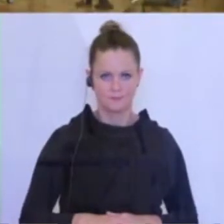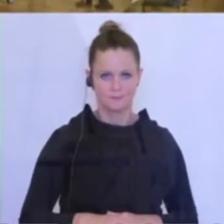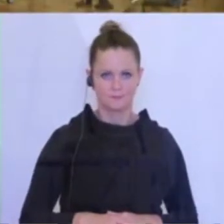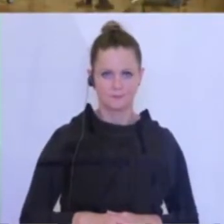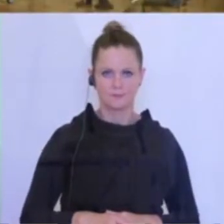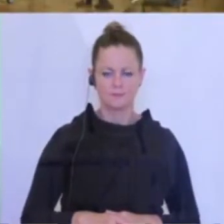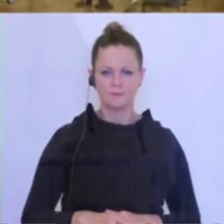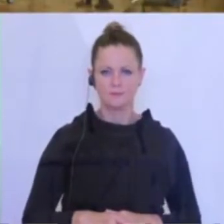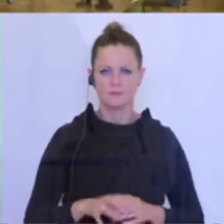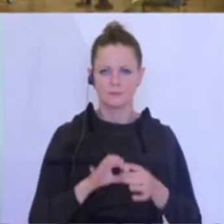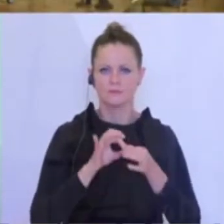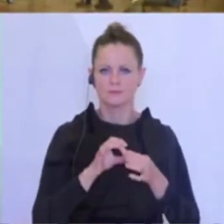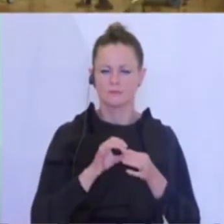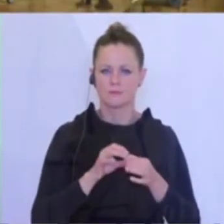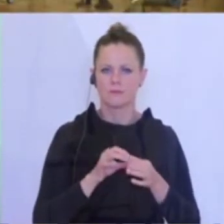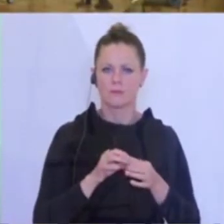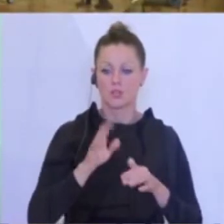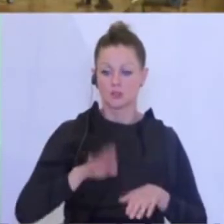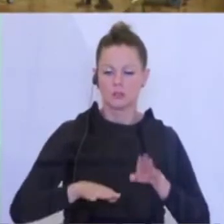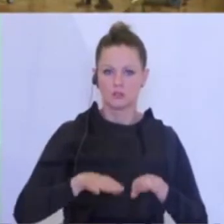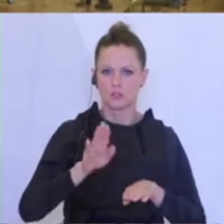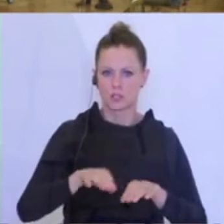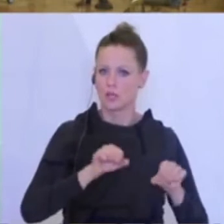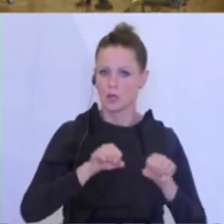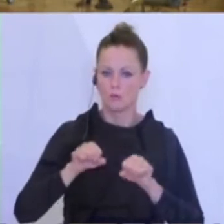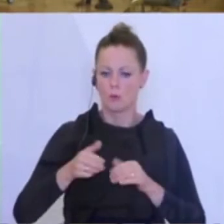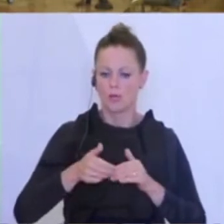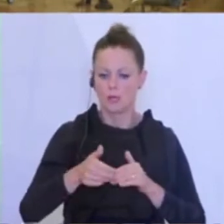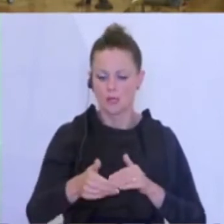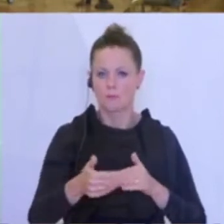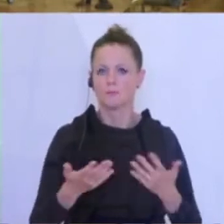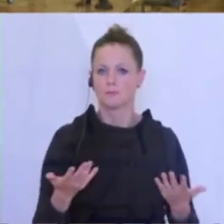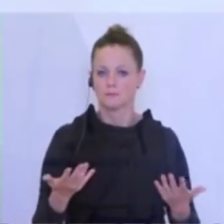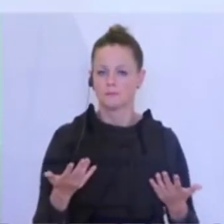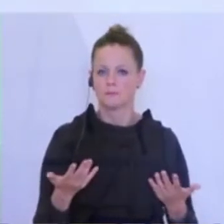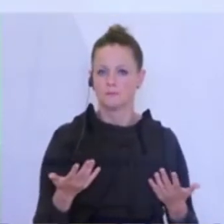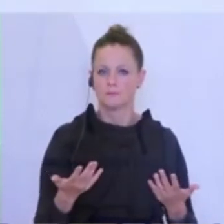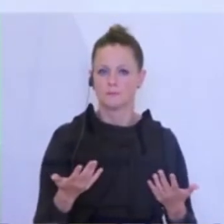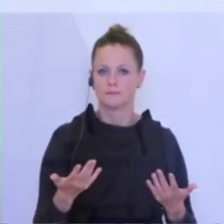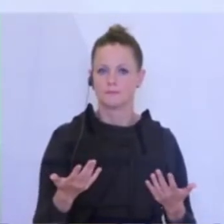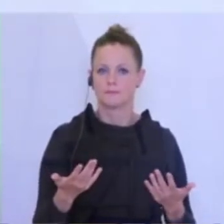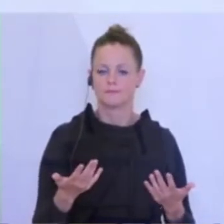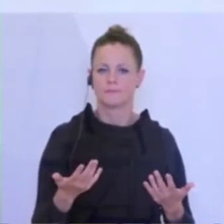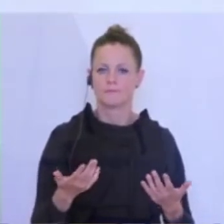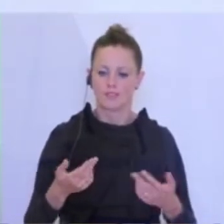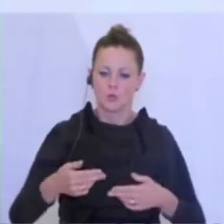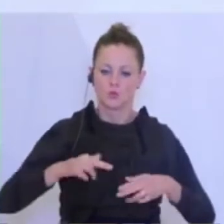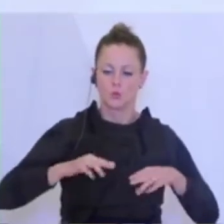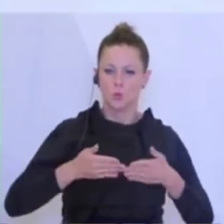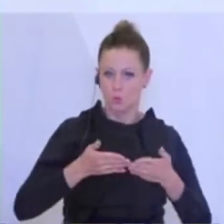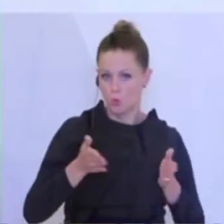Ja, was die möglichen weiteren Schritte betrifft, des Hochfahrens,